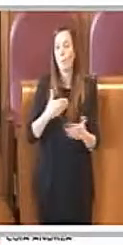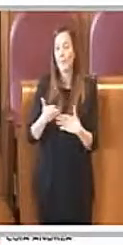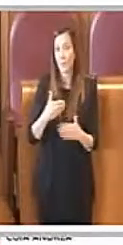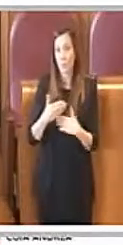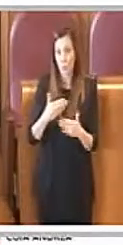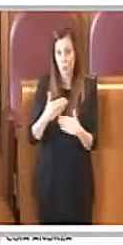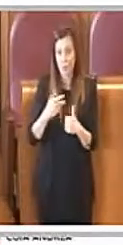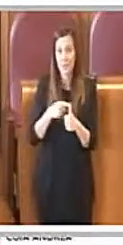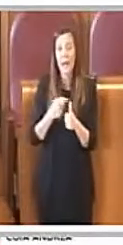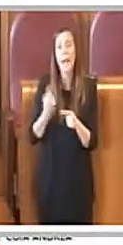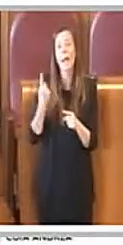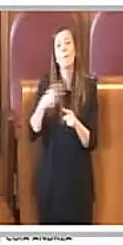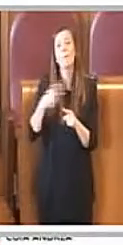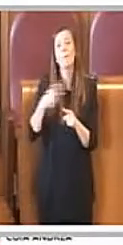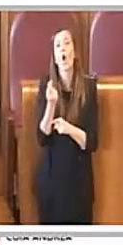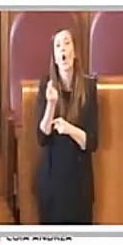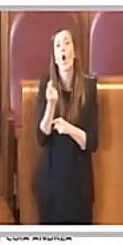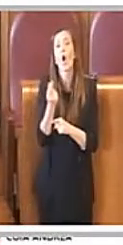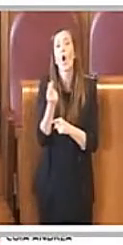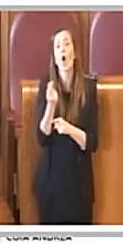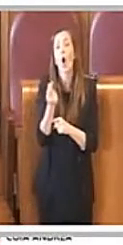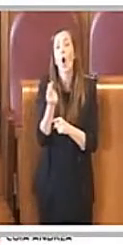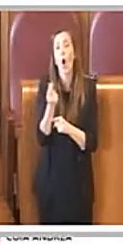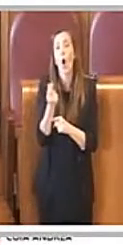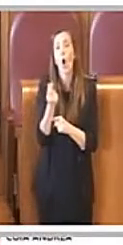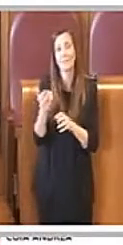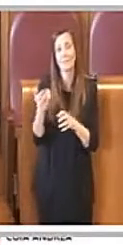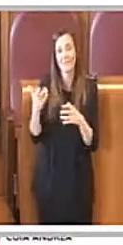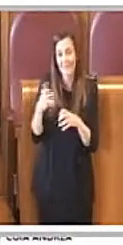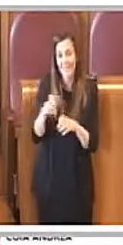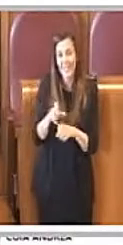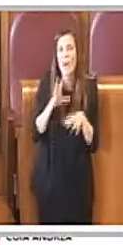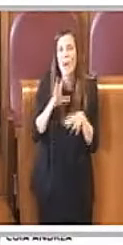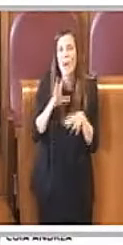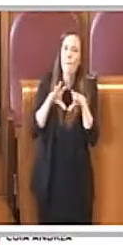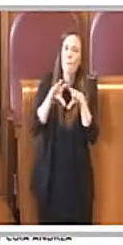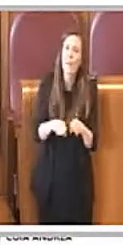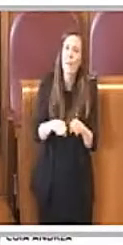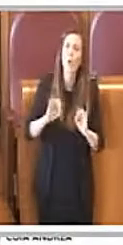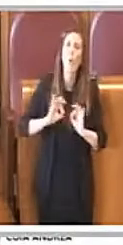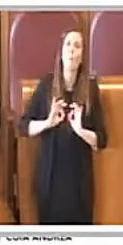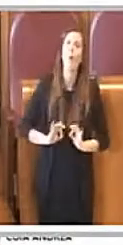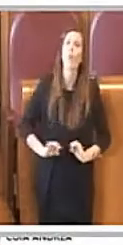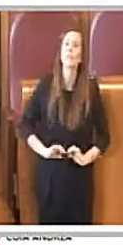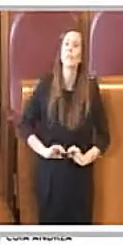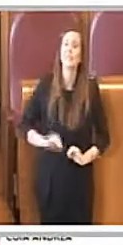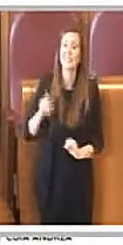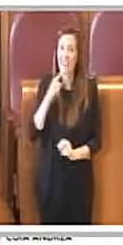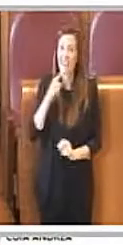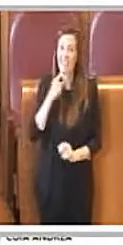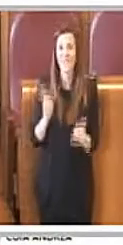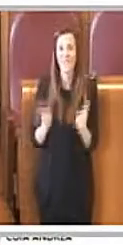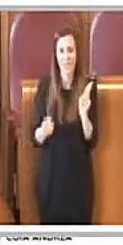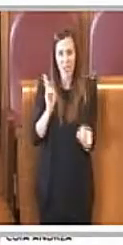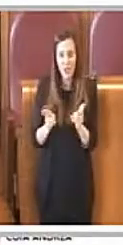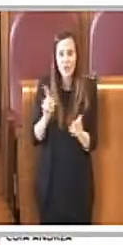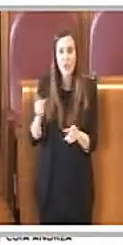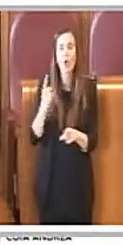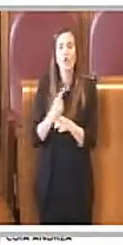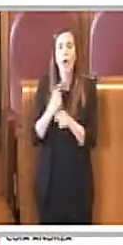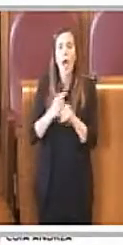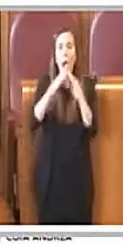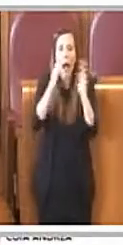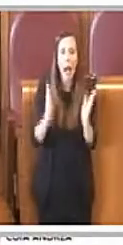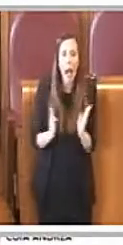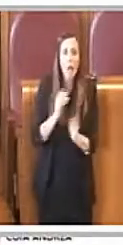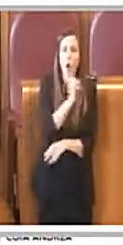costi e di impegno della polizia locale che avrebbe dovuto portare i buoni pasto cartacei nella casa di